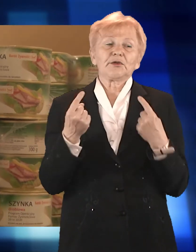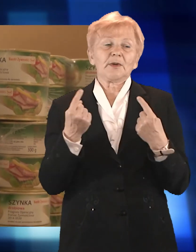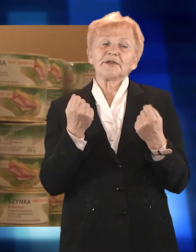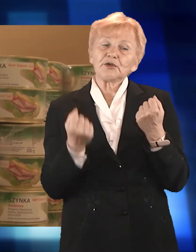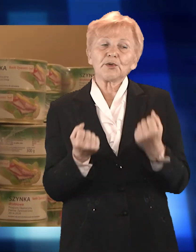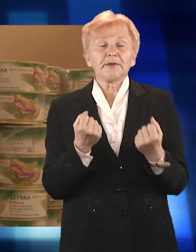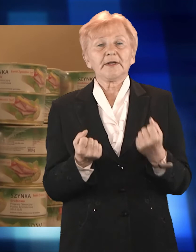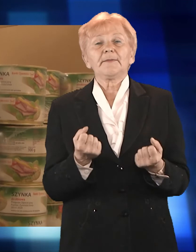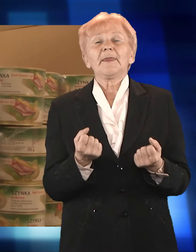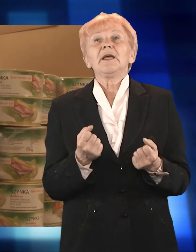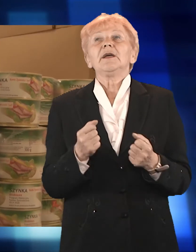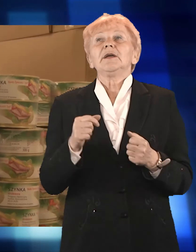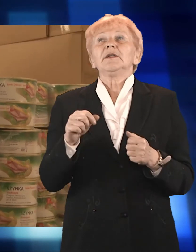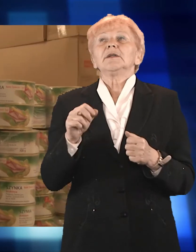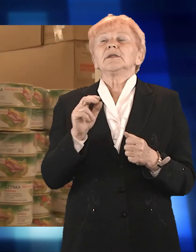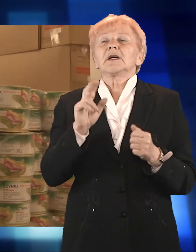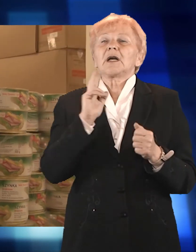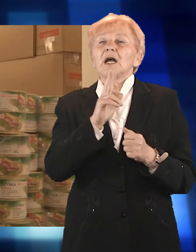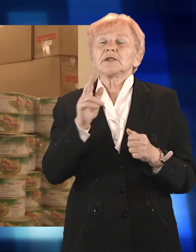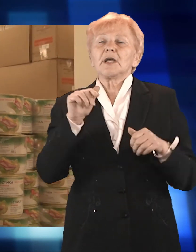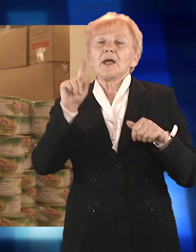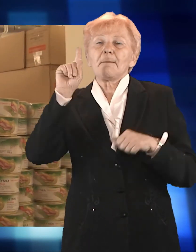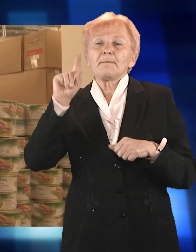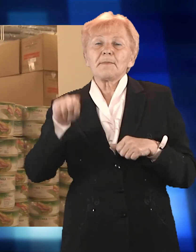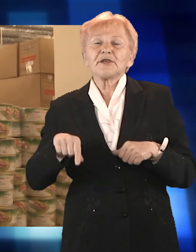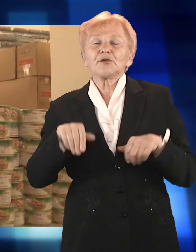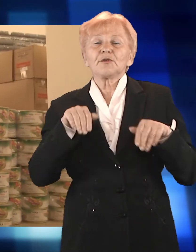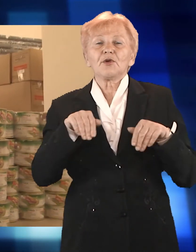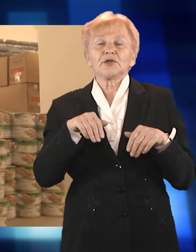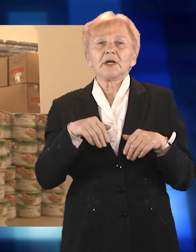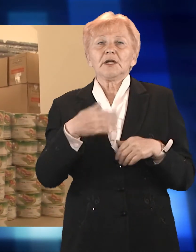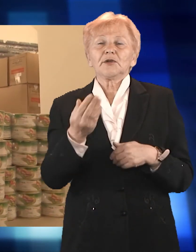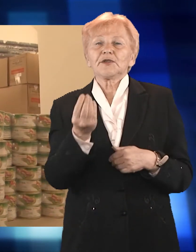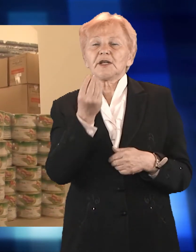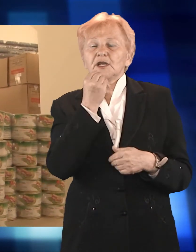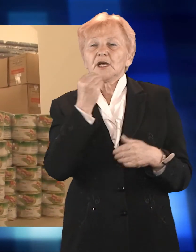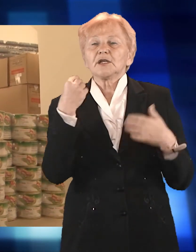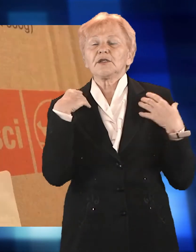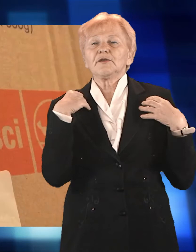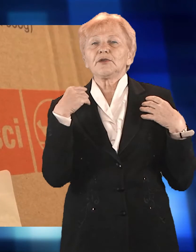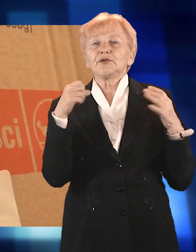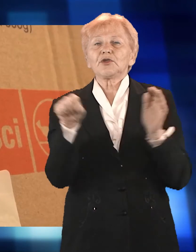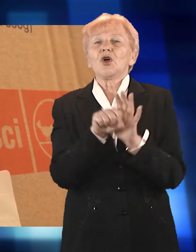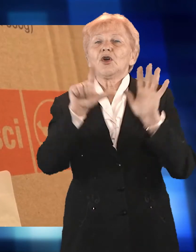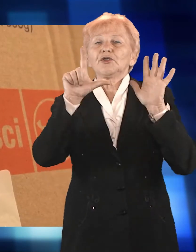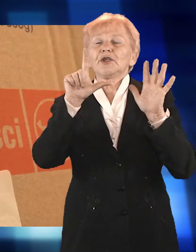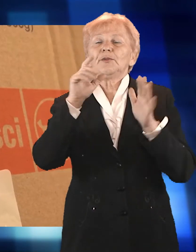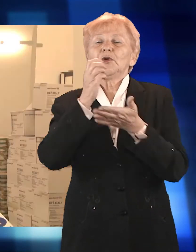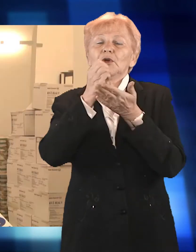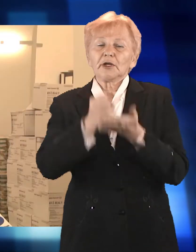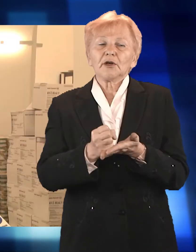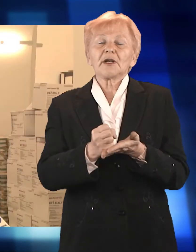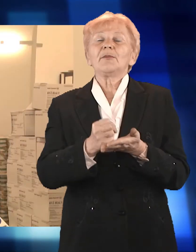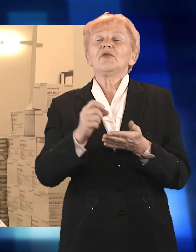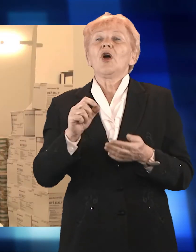darmowej żywności może tu liczyć co miesiąc na produkty o wadze 7 kg. Obecnie przechowywanych jest tutaj łącznie 40 ton. Są